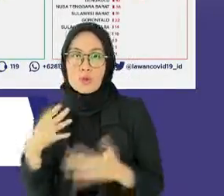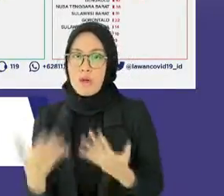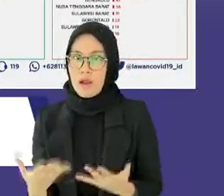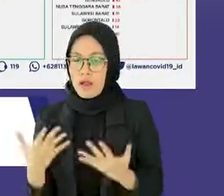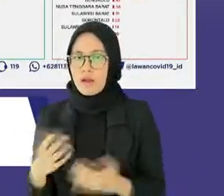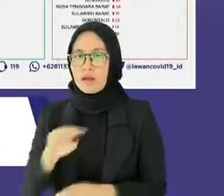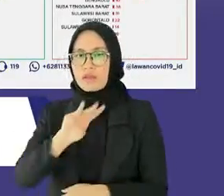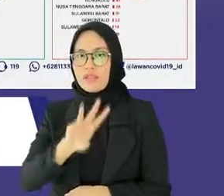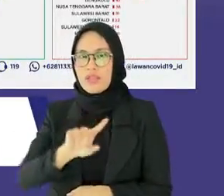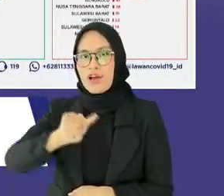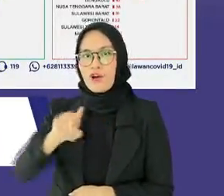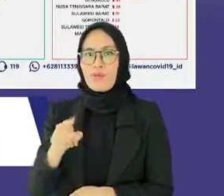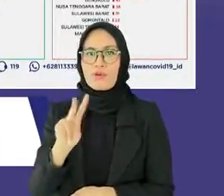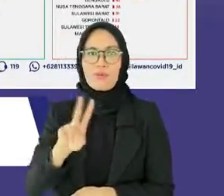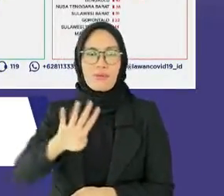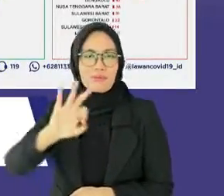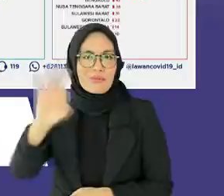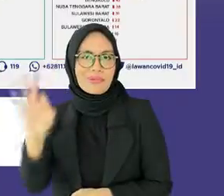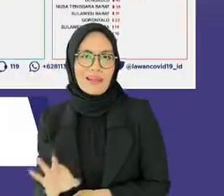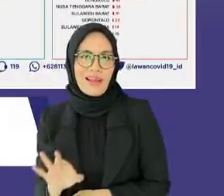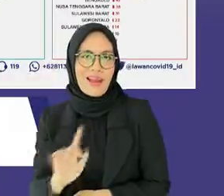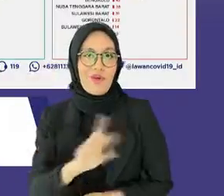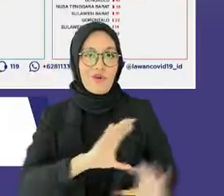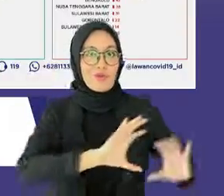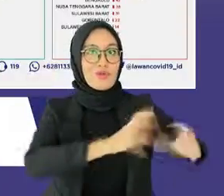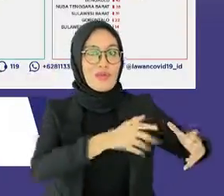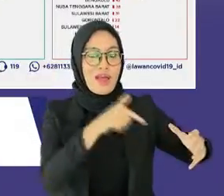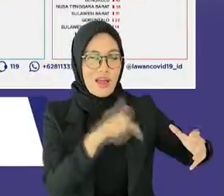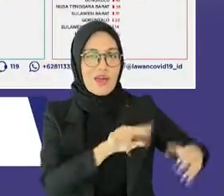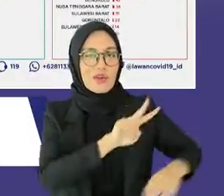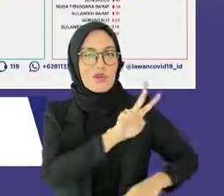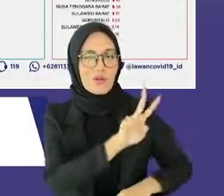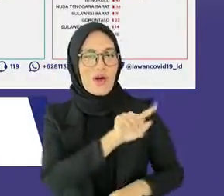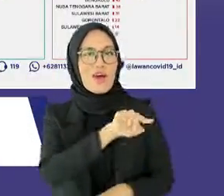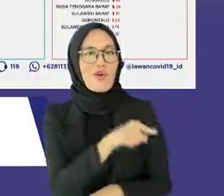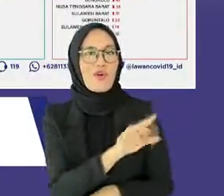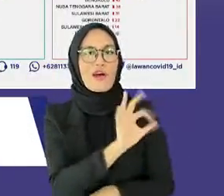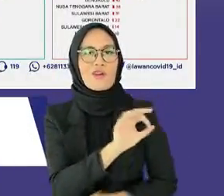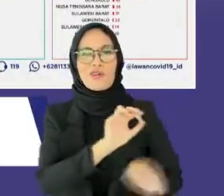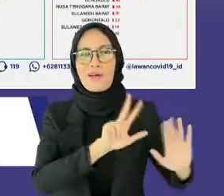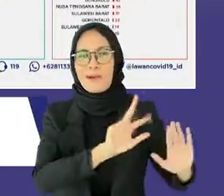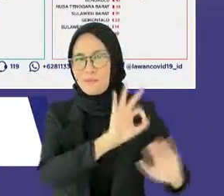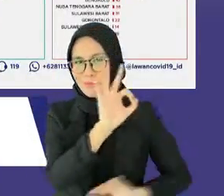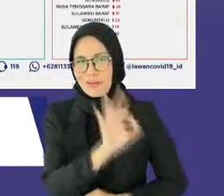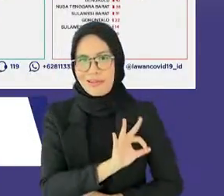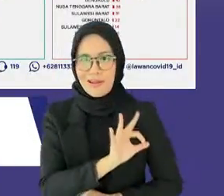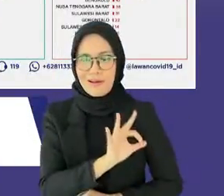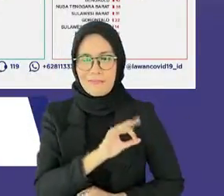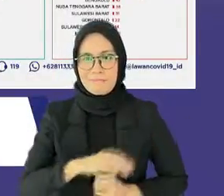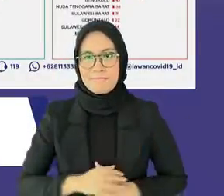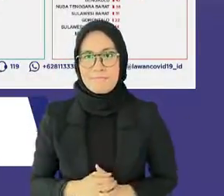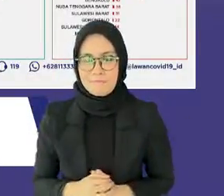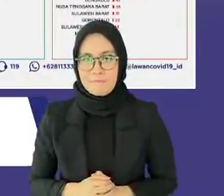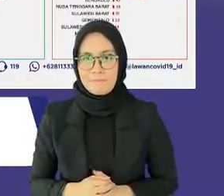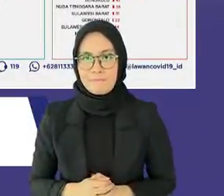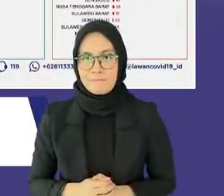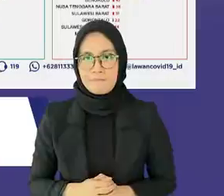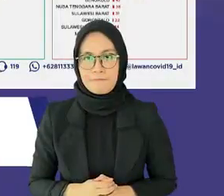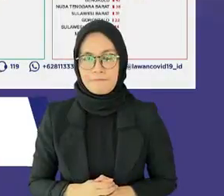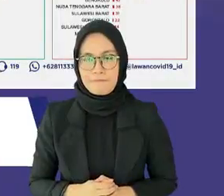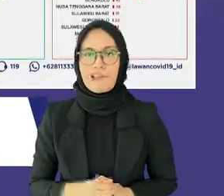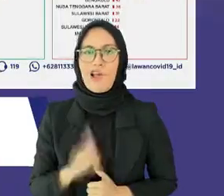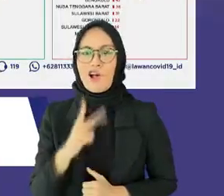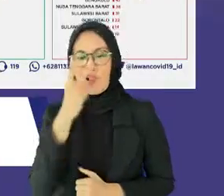,24 persen, sedangkan dunia sebesar 2,08 persen. Meskipun secara